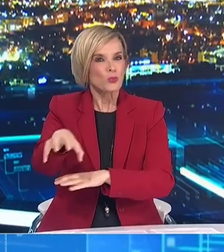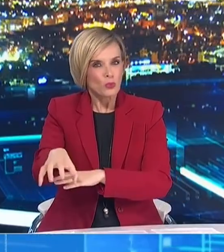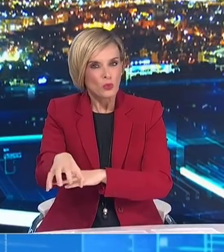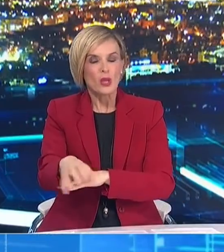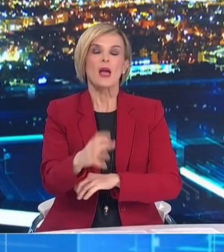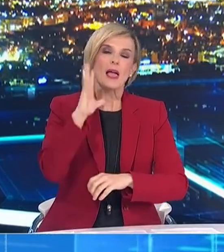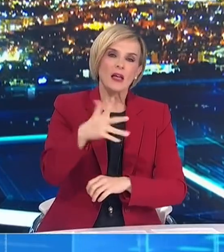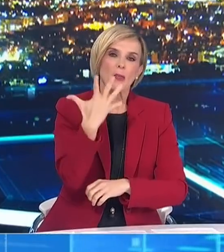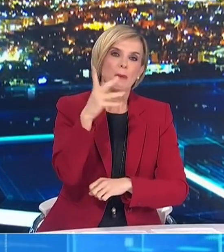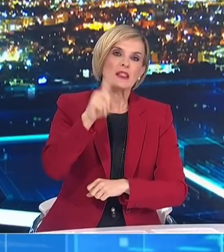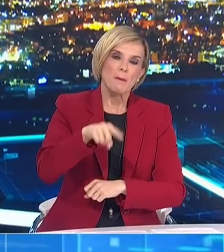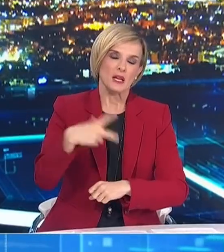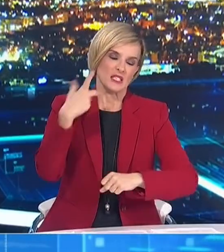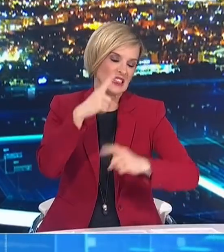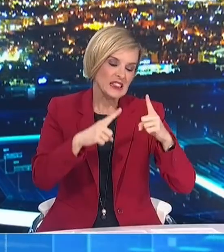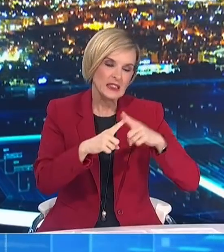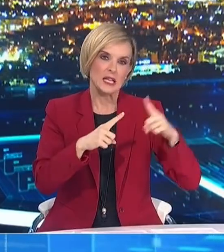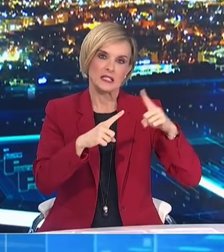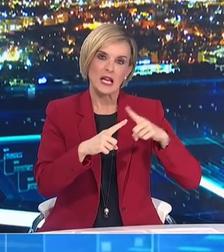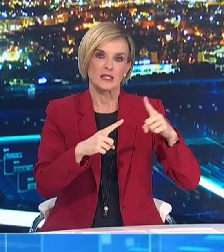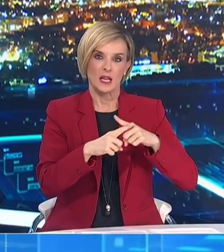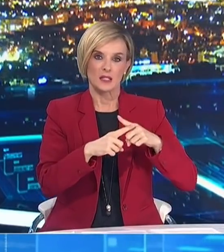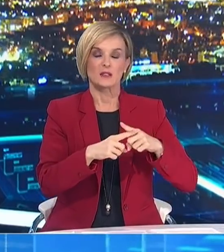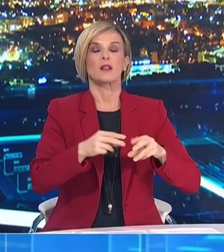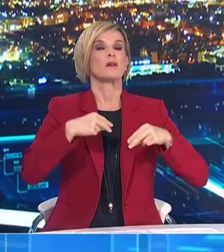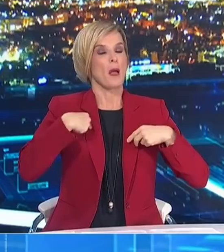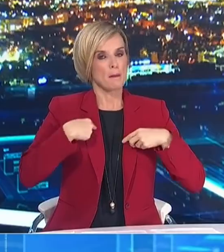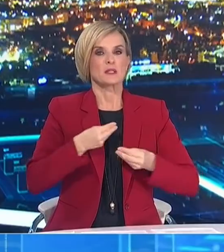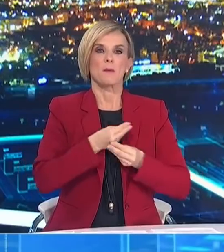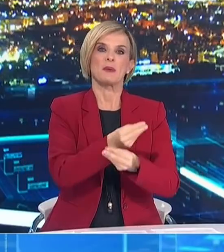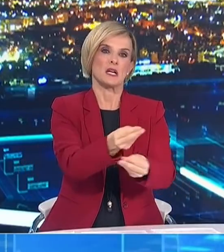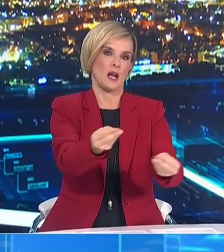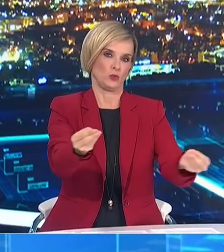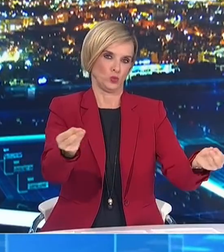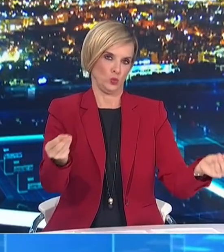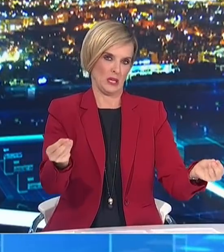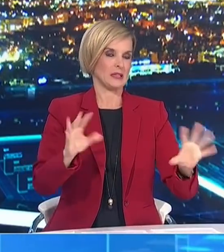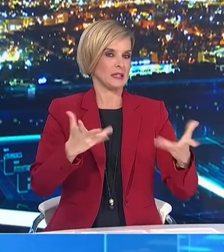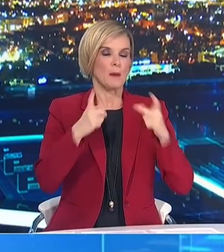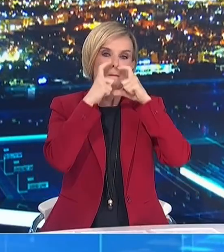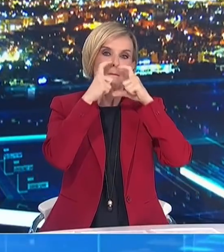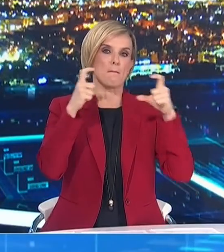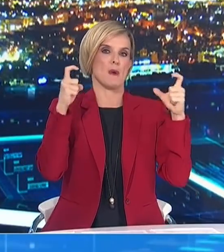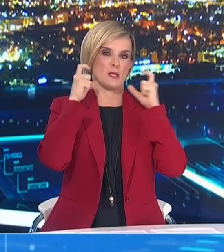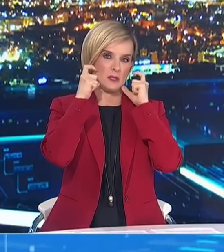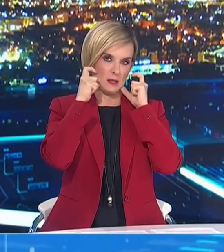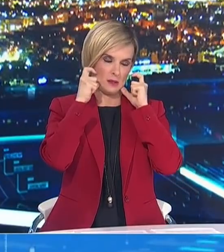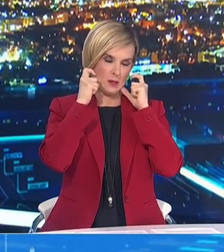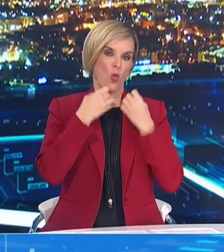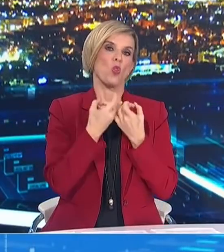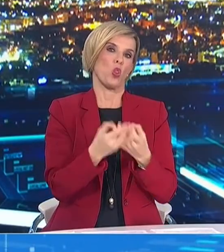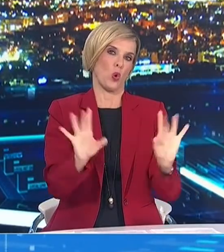Έβδομον, αποφασίζεται η μαζική διανομή προστατευτικών μασχών με μέρημνα της τοπικής αυτοδίκησης. Όγδον,